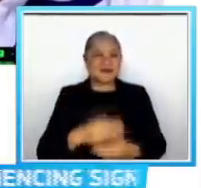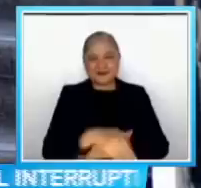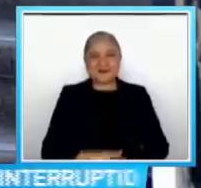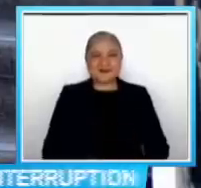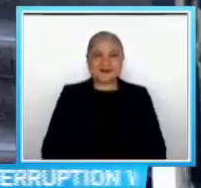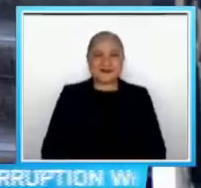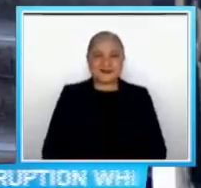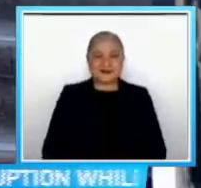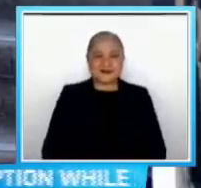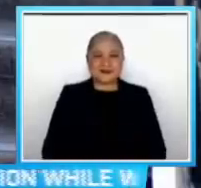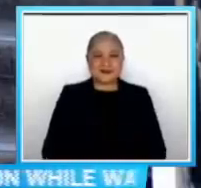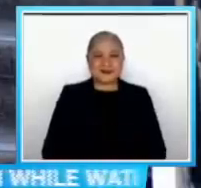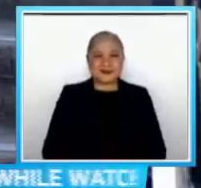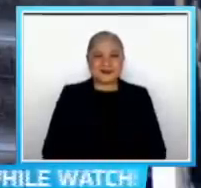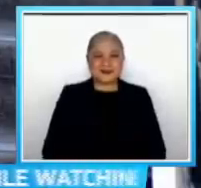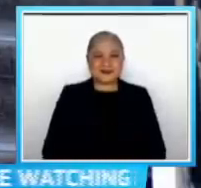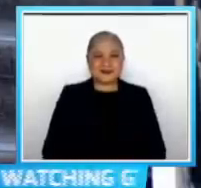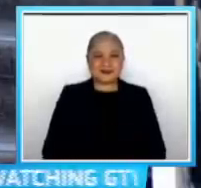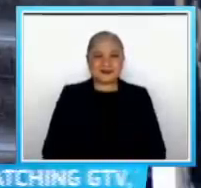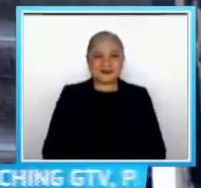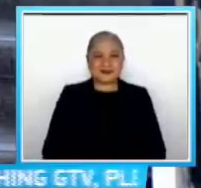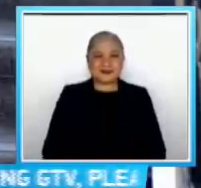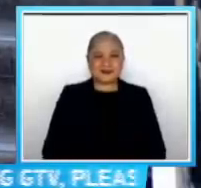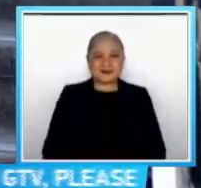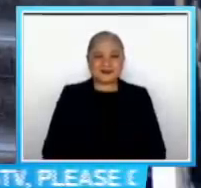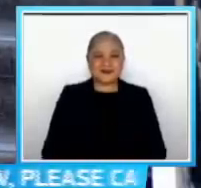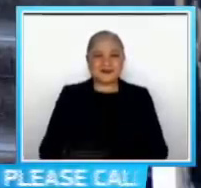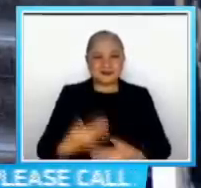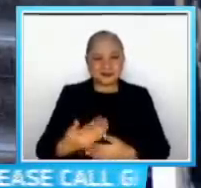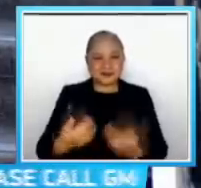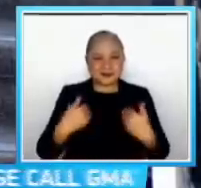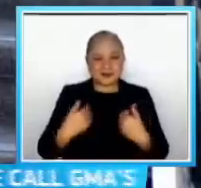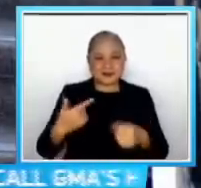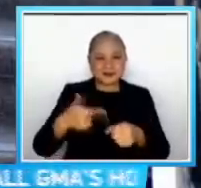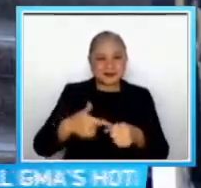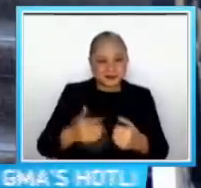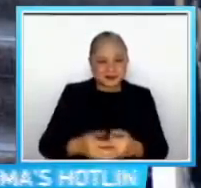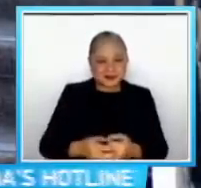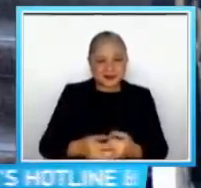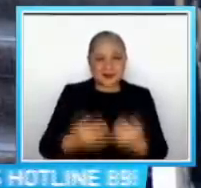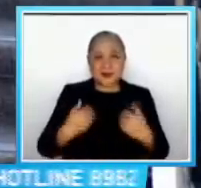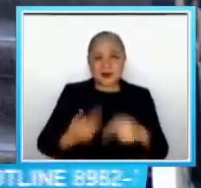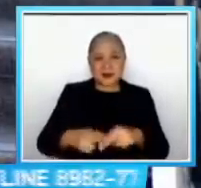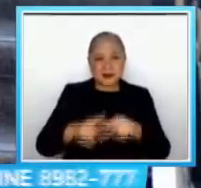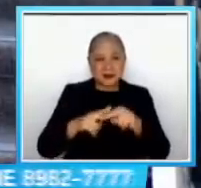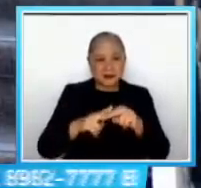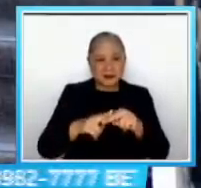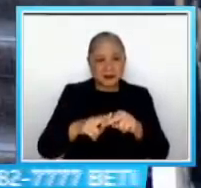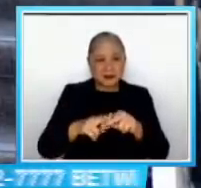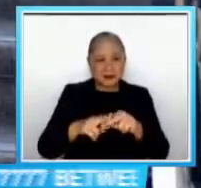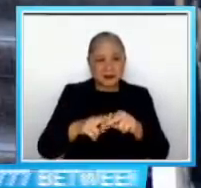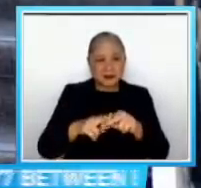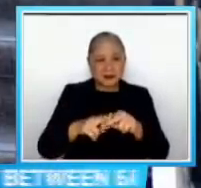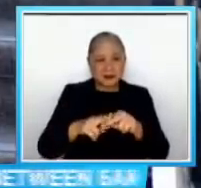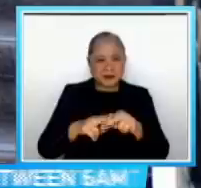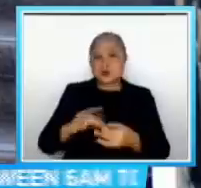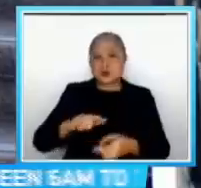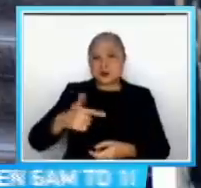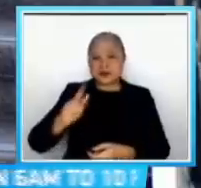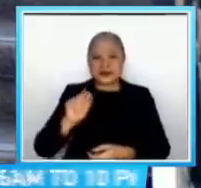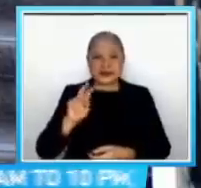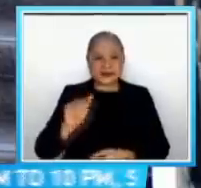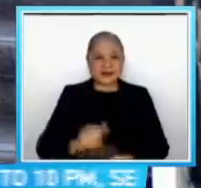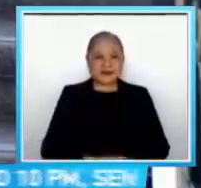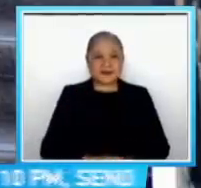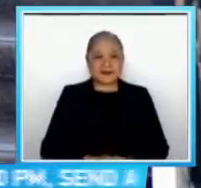afternoon Dumalo sa unang unbank session sa Comelec ang tatlong bagong talagang opisyal At may ulat on the spot si Tina Panganiban-Perez